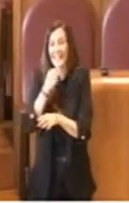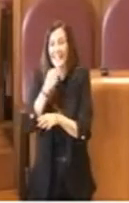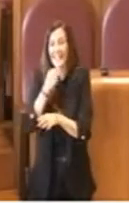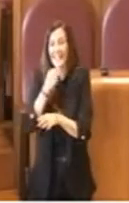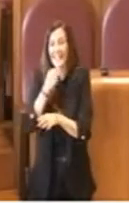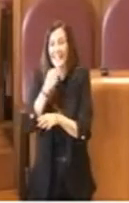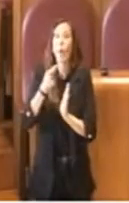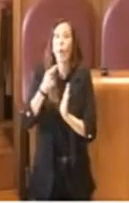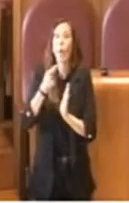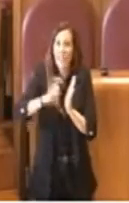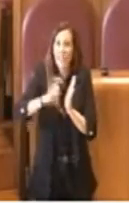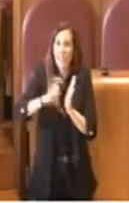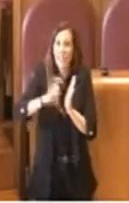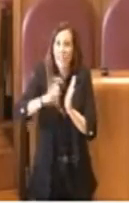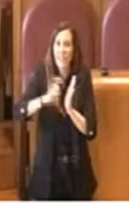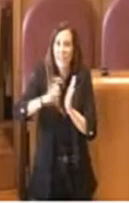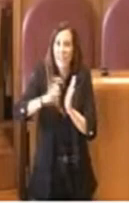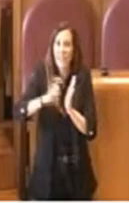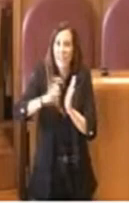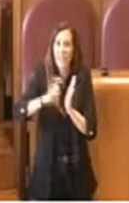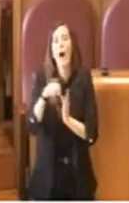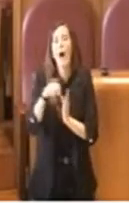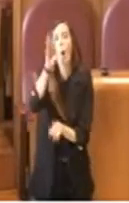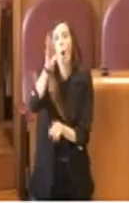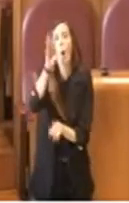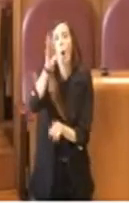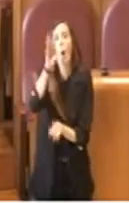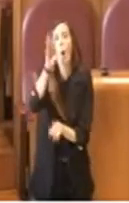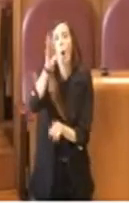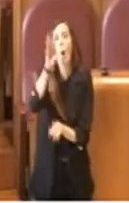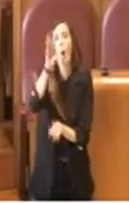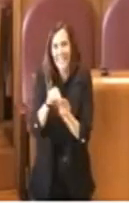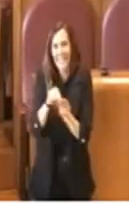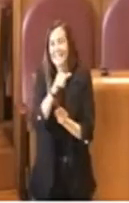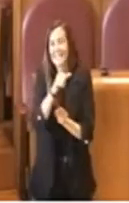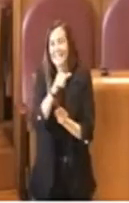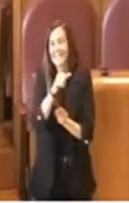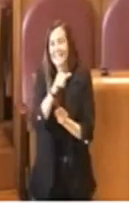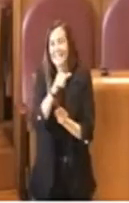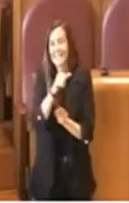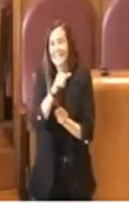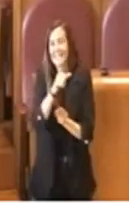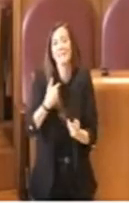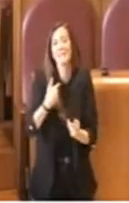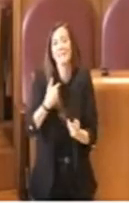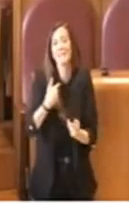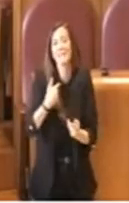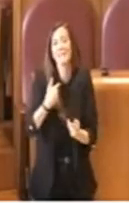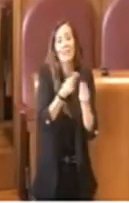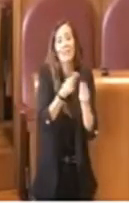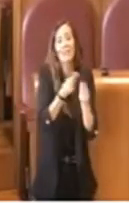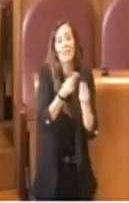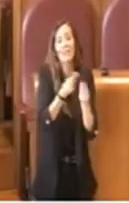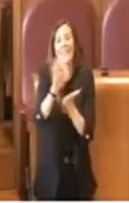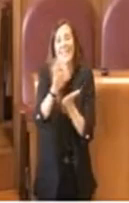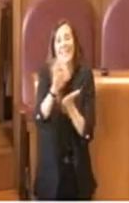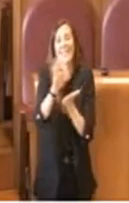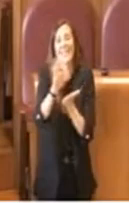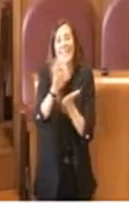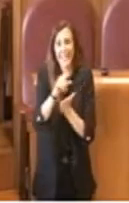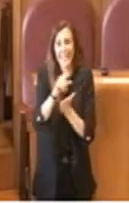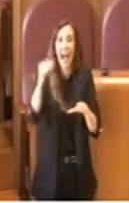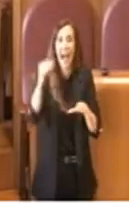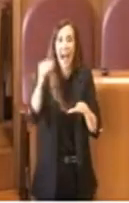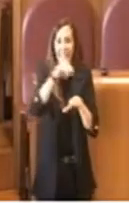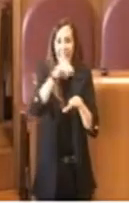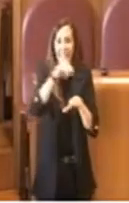un conguaglio per l'applicazione di un diverso sistema tariffario che in realtà va ad agevolare i nuclei familiari più numerosi perché va ad ampliare la fascia minima di